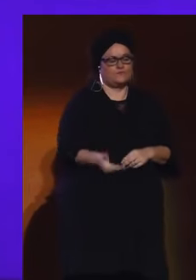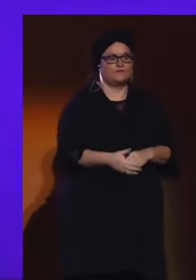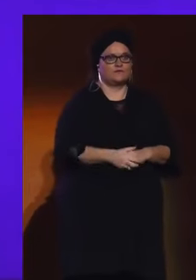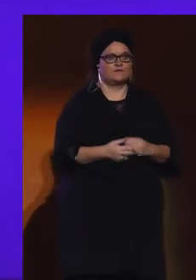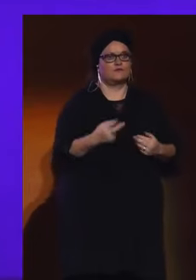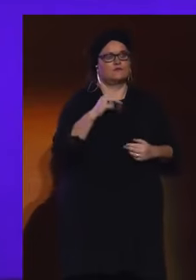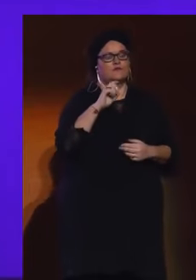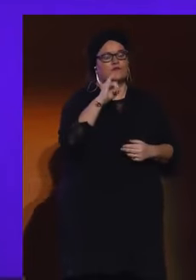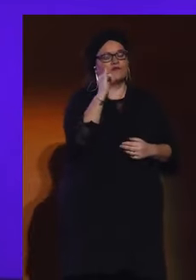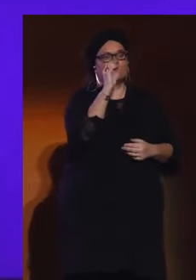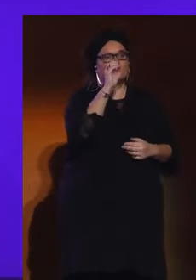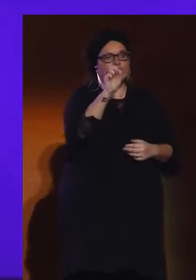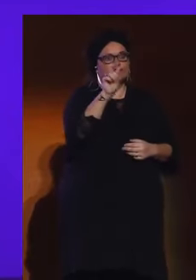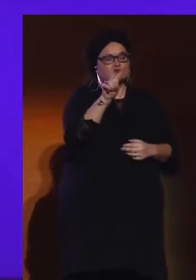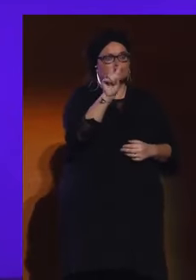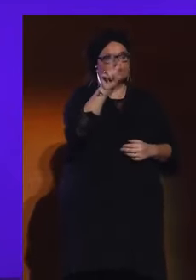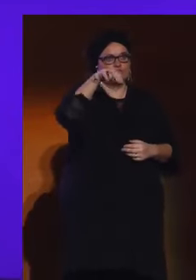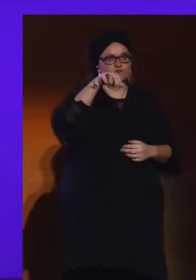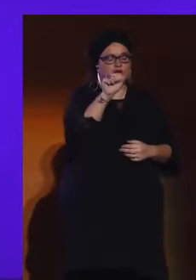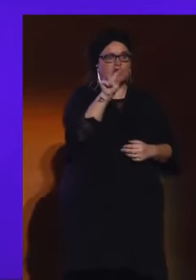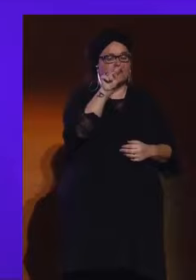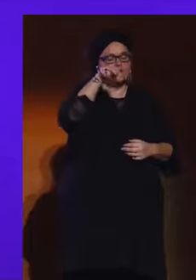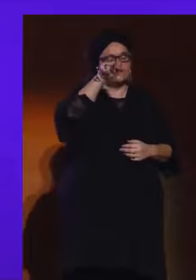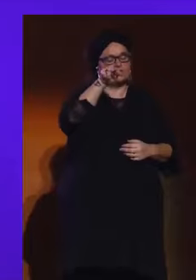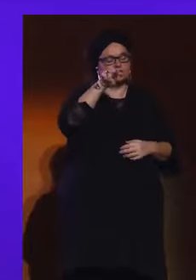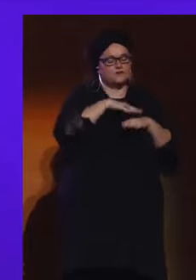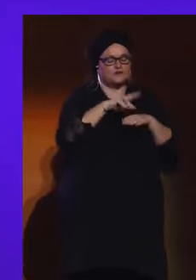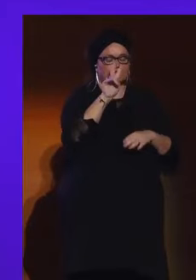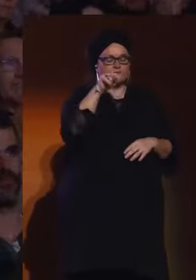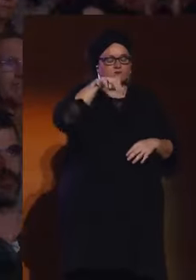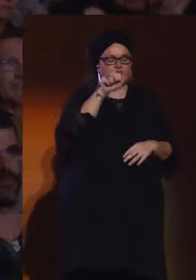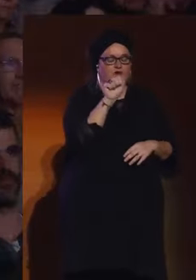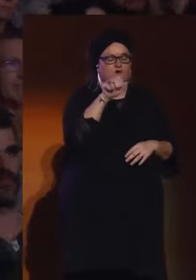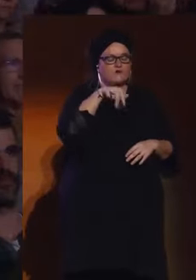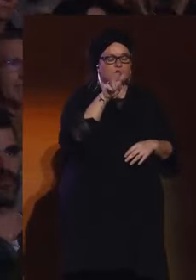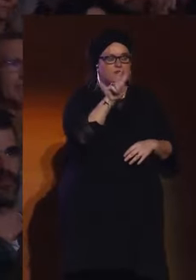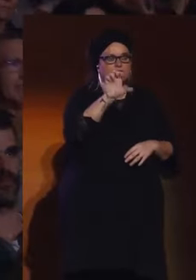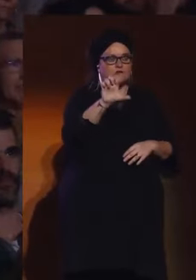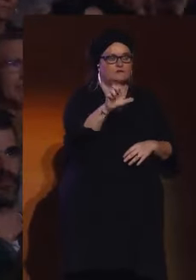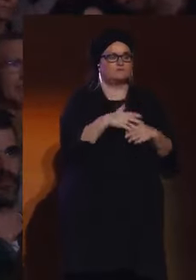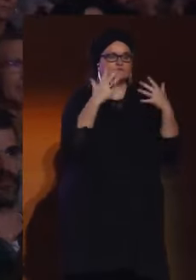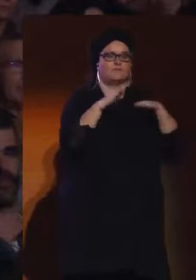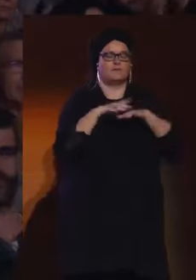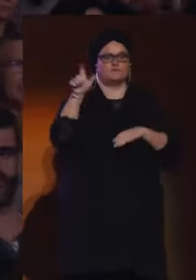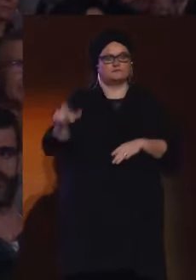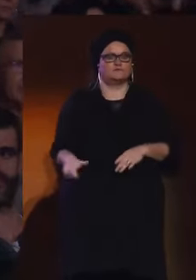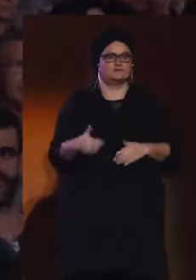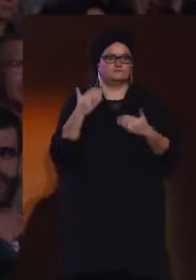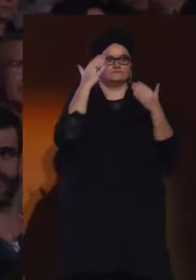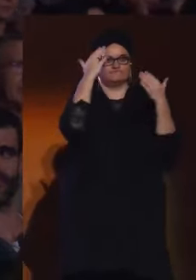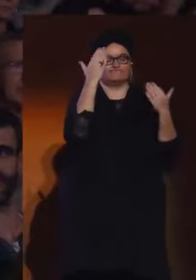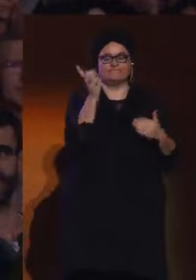Josu unanue, berriro e txalo bat eta omen aldian gibat. Eta izan zan zan zan zan